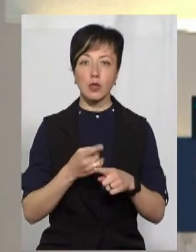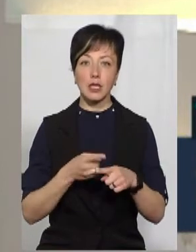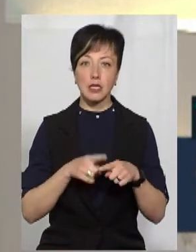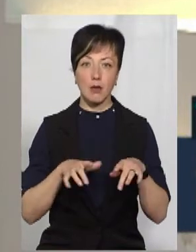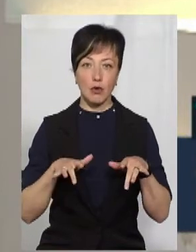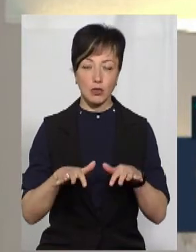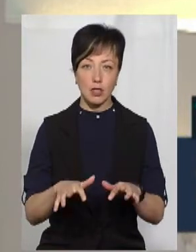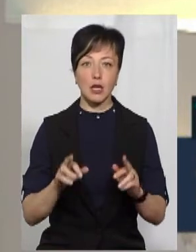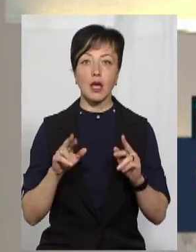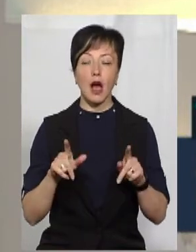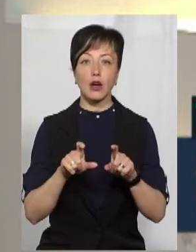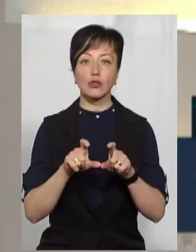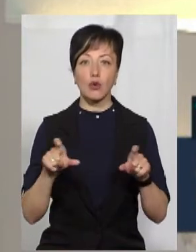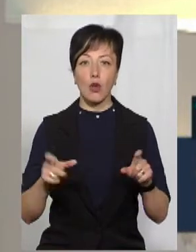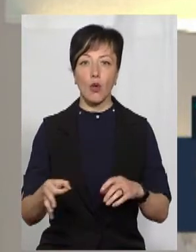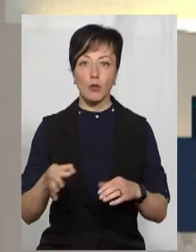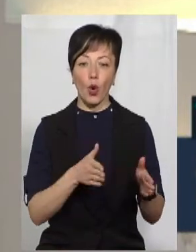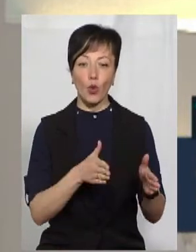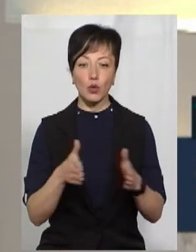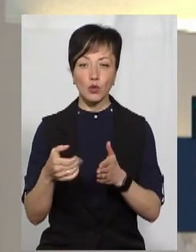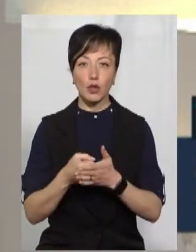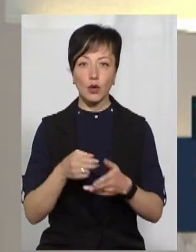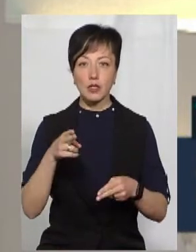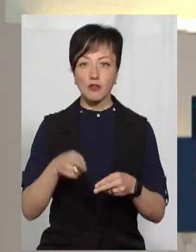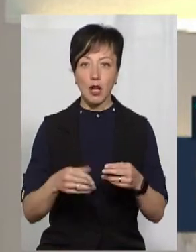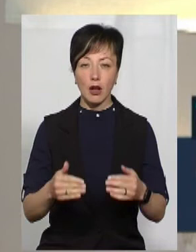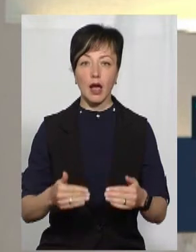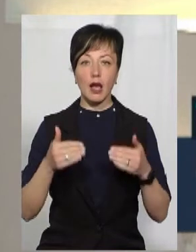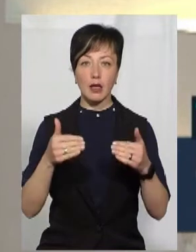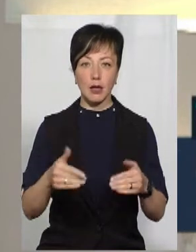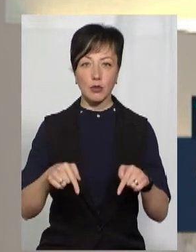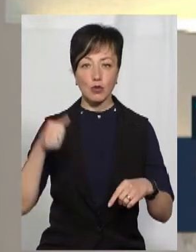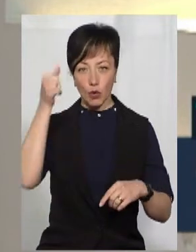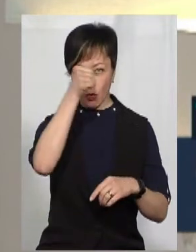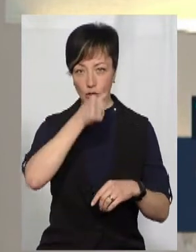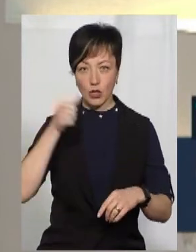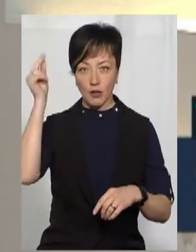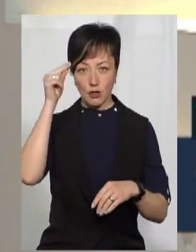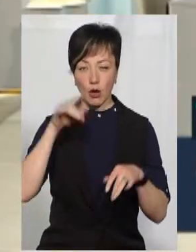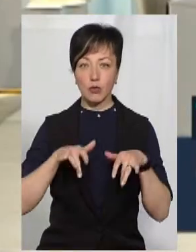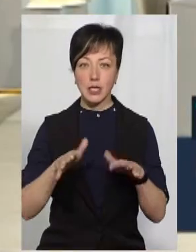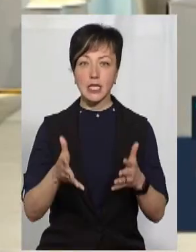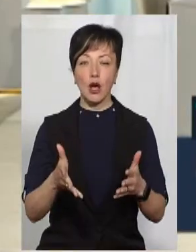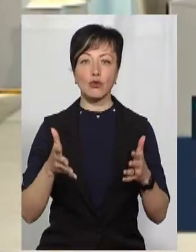процес? Як школи області готуються до завершального етапу цьогорічного навчального процесу? З